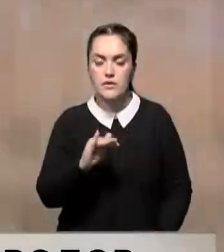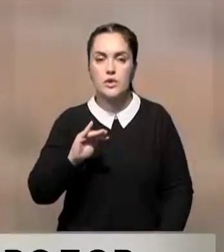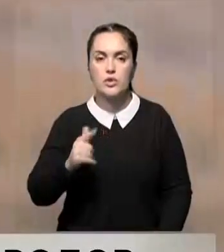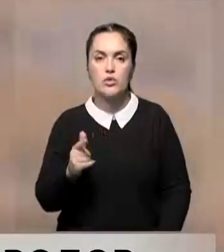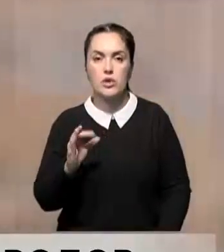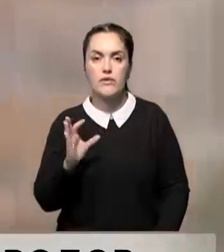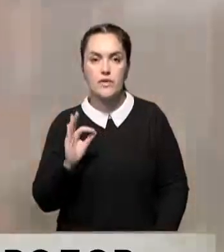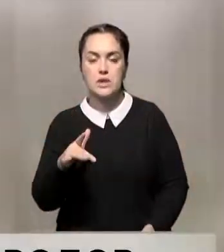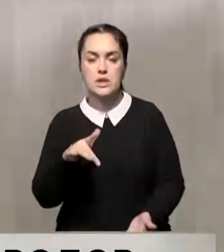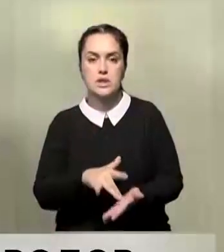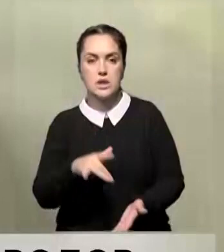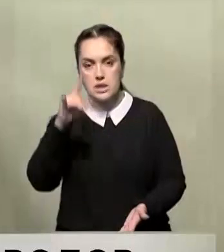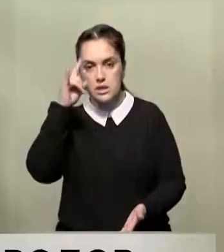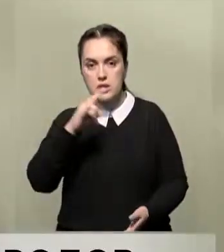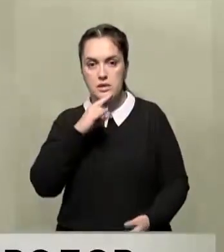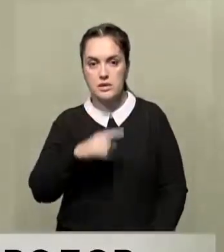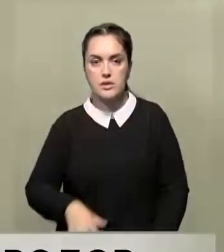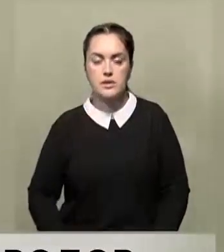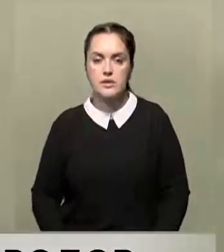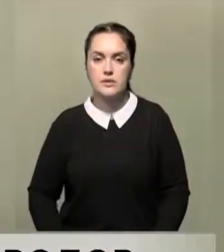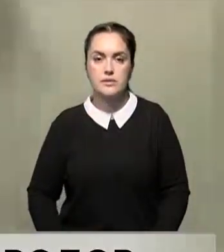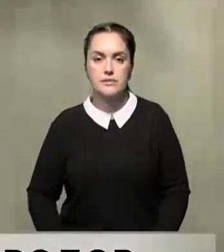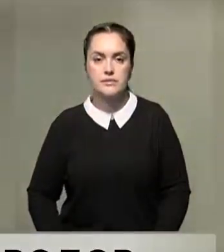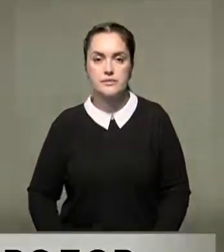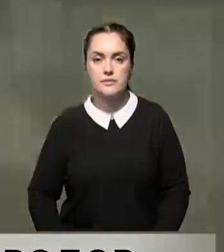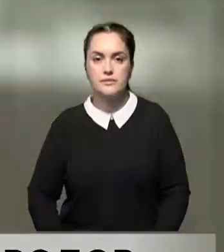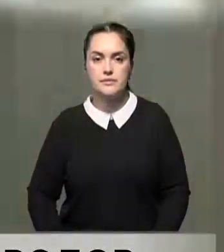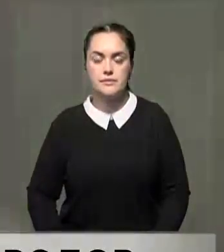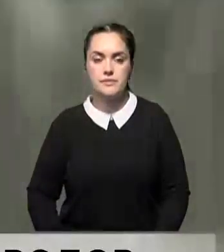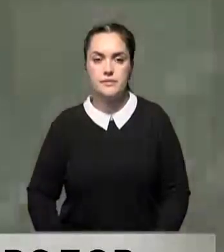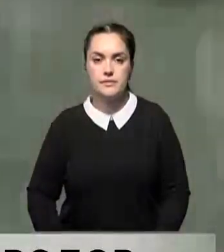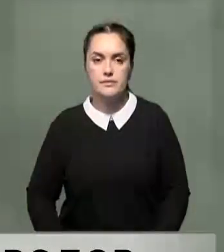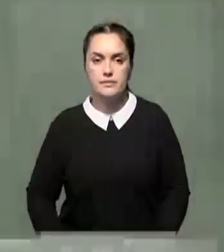севере, в востоке, юго-востоке и в центре республики.